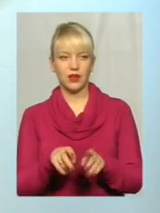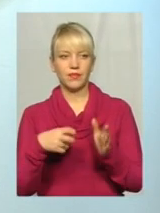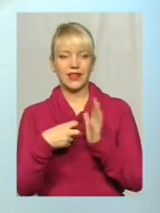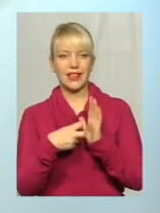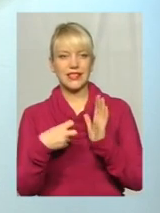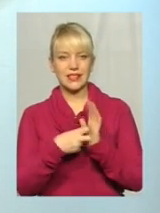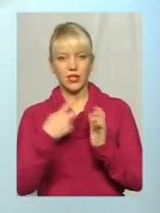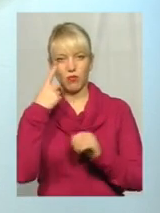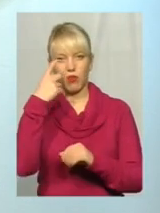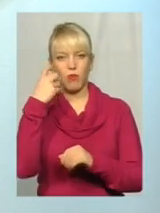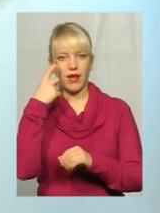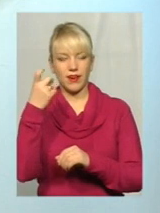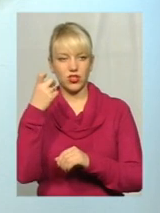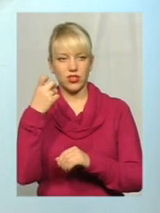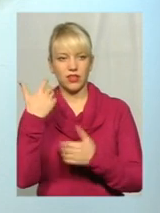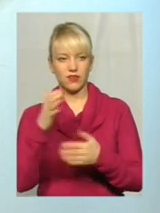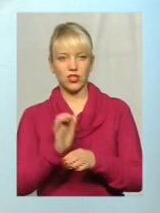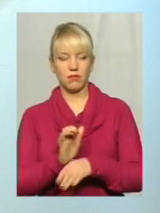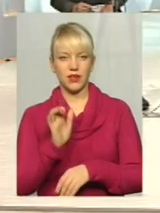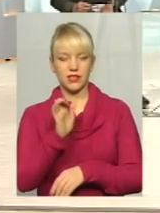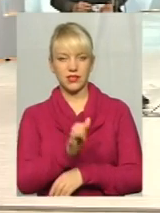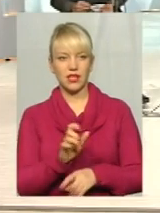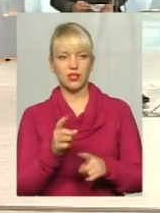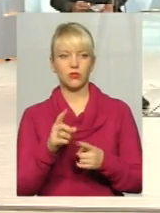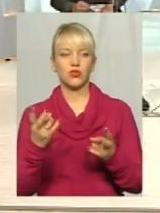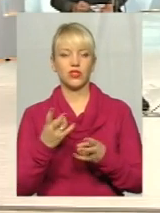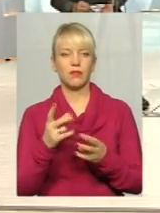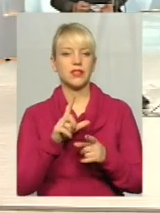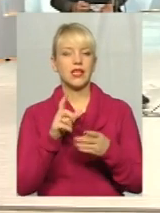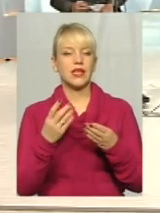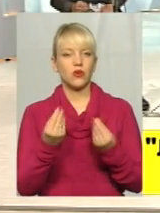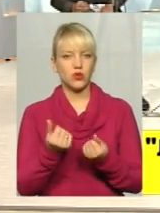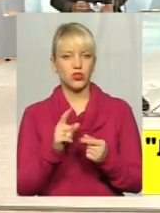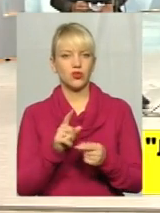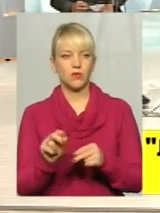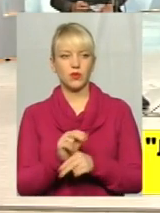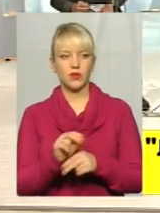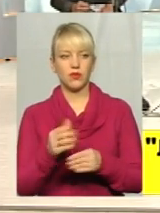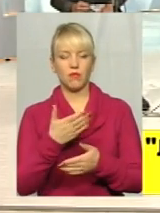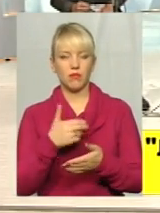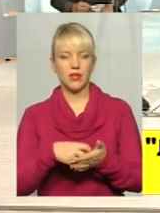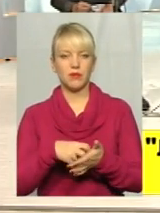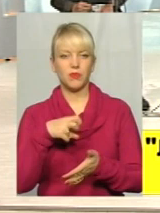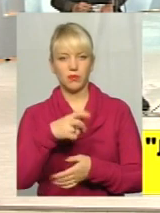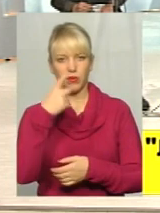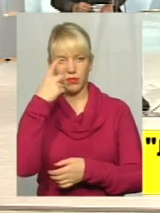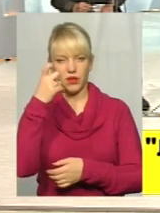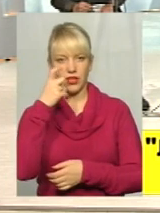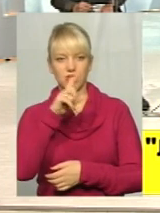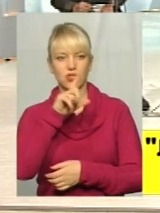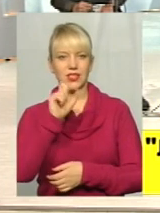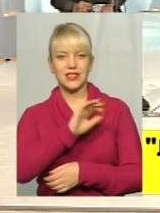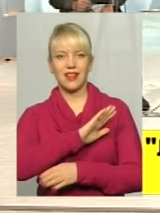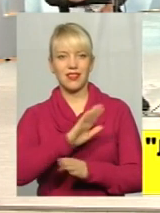попередження прислали, адже треба за щось їх ремонтувати. Так, ми висылаємо листи попередження за